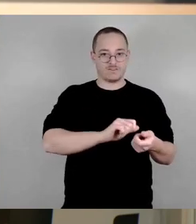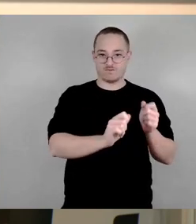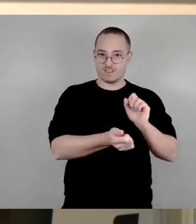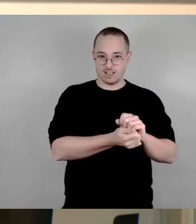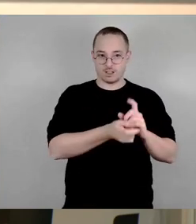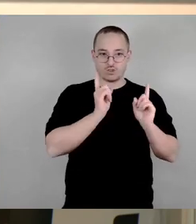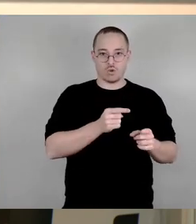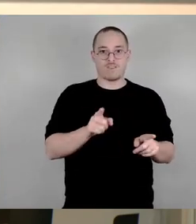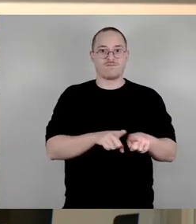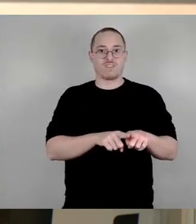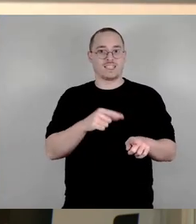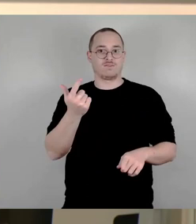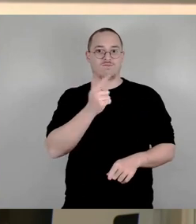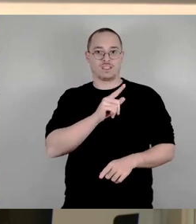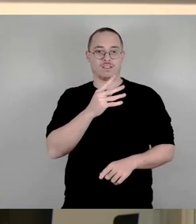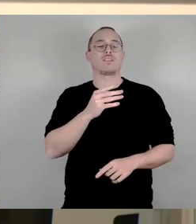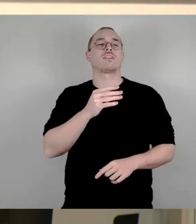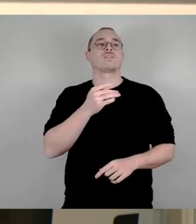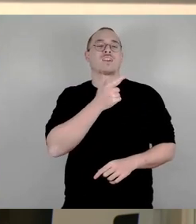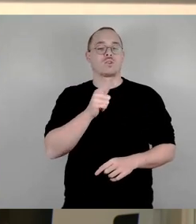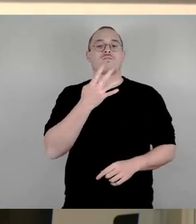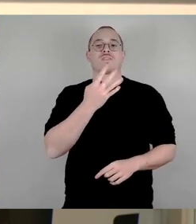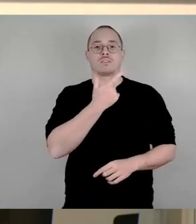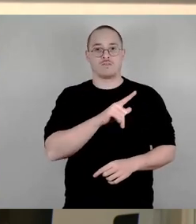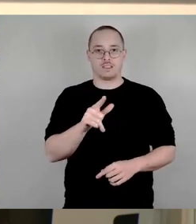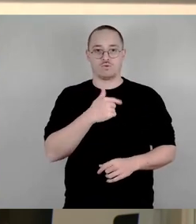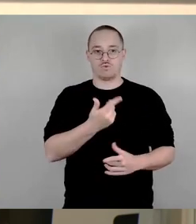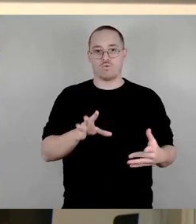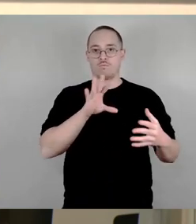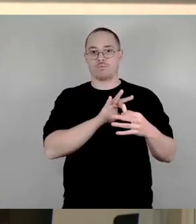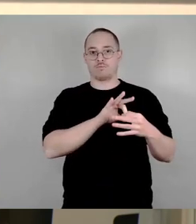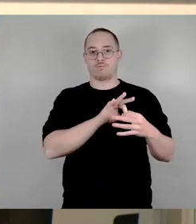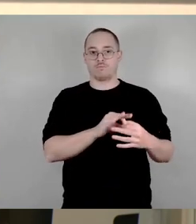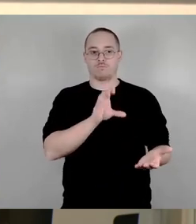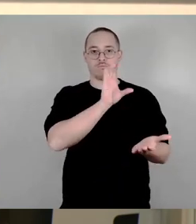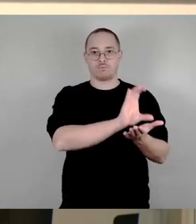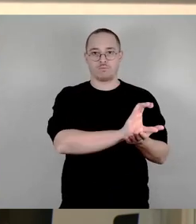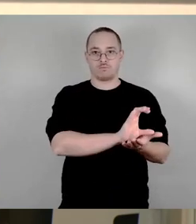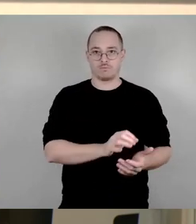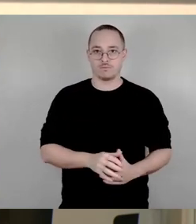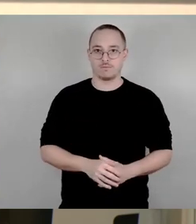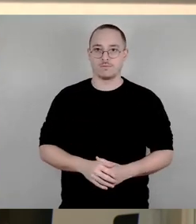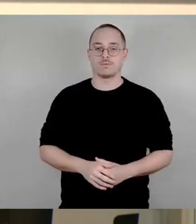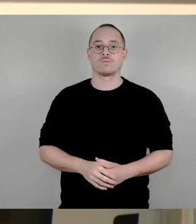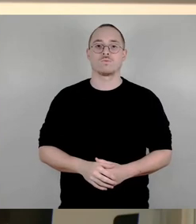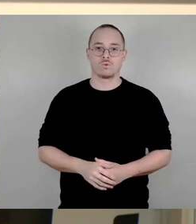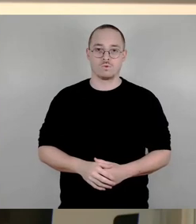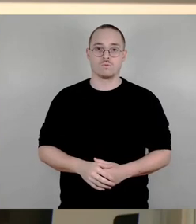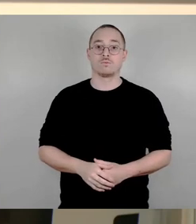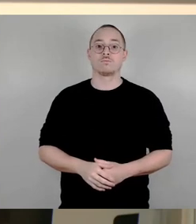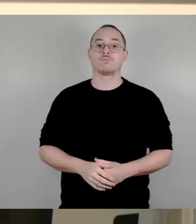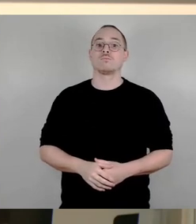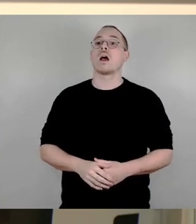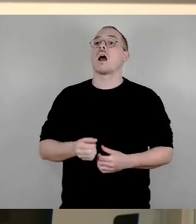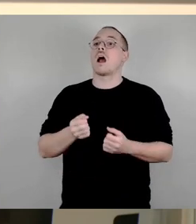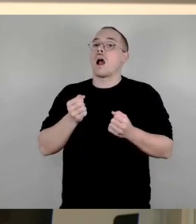Wir sagen aber auch ganz klar, dass es durchaus in Einzelfällen zu Senkungen, aber auch zu Erhöhungen der